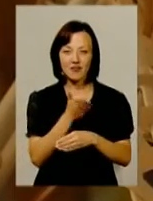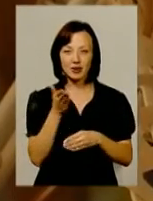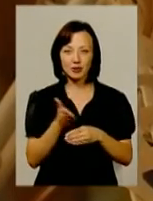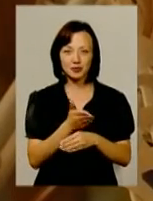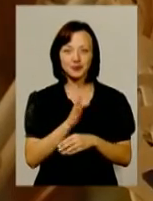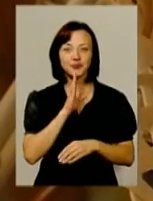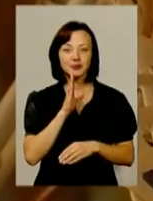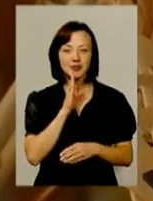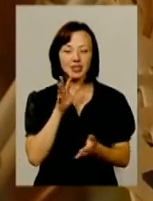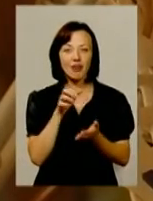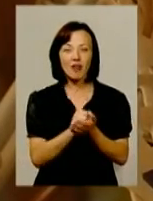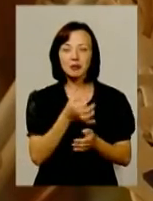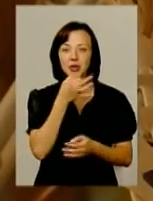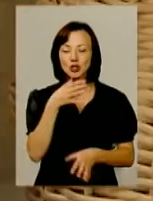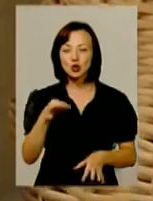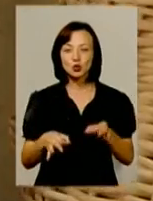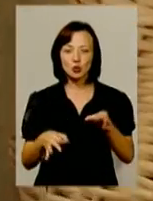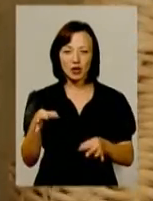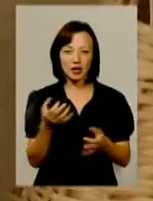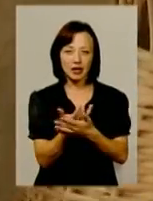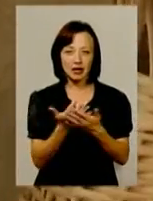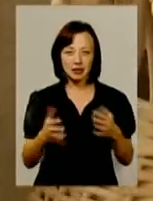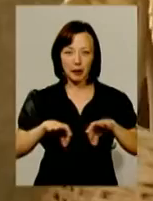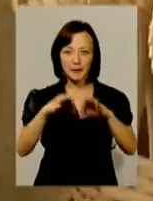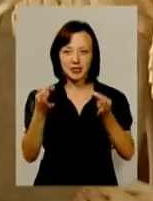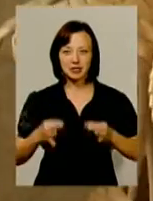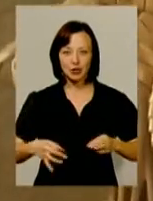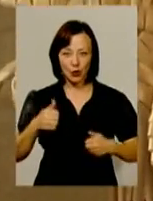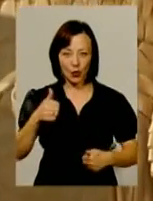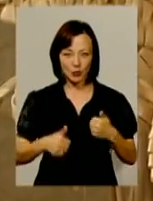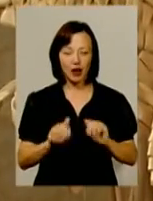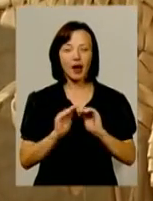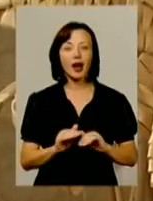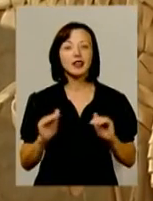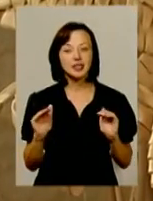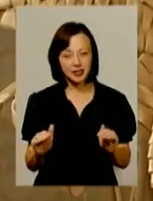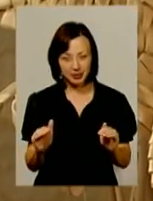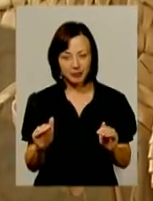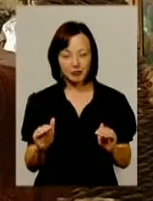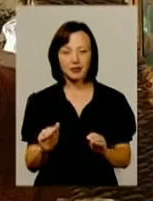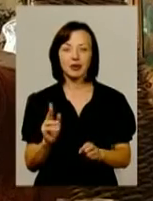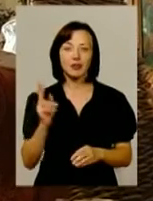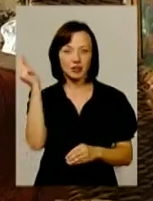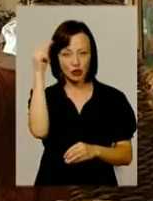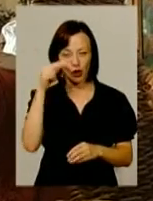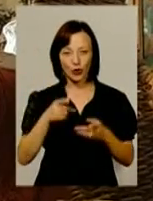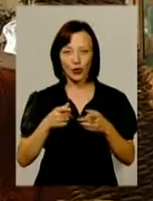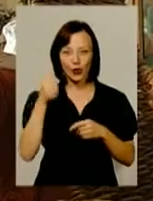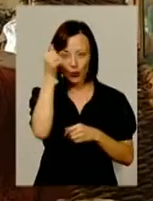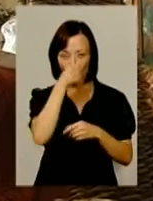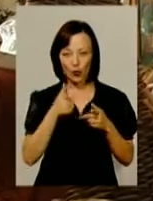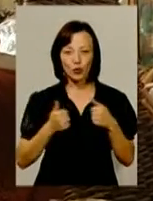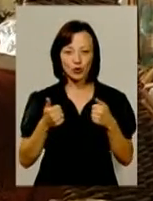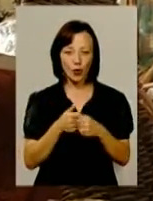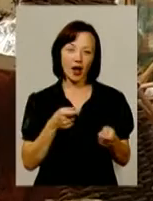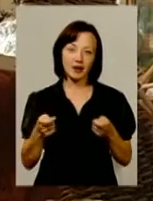Забачинської завоювали прихильність журі не одного мистецького конкурсу. А дітям, котрі відвідують під час навчального року її гурток, керівник твердить,